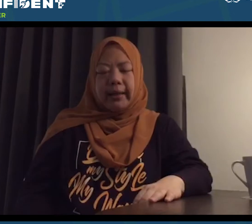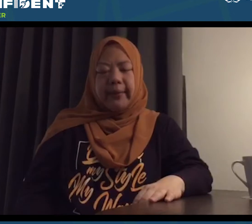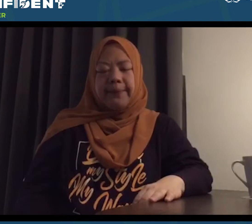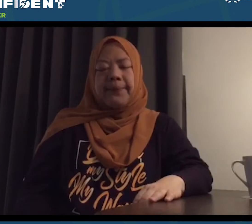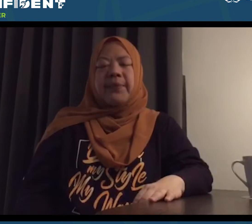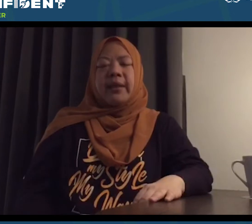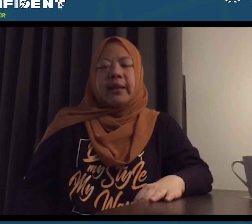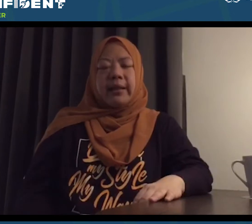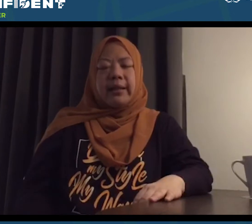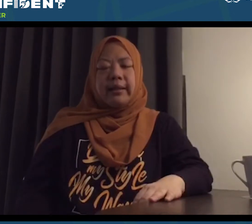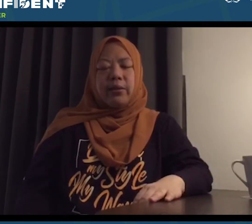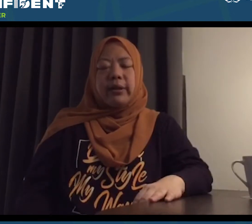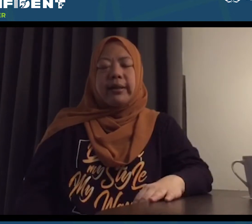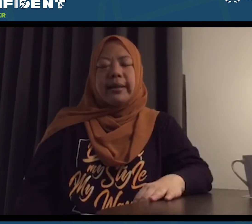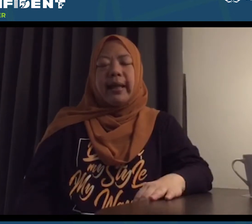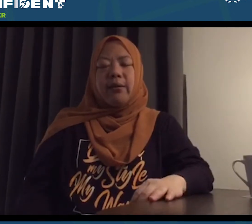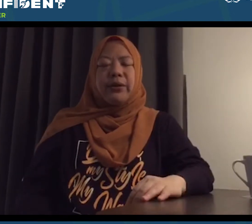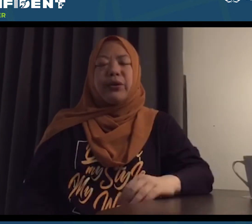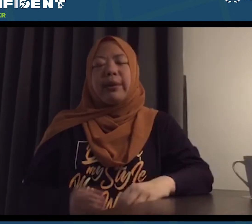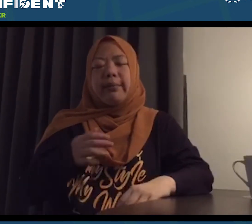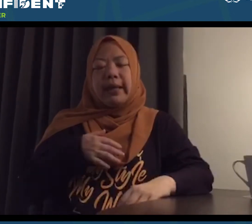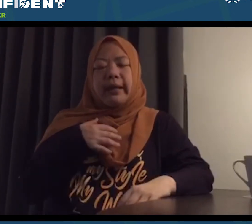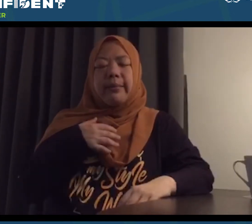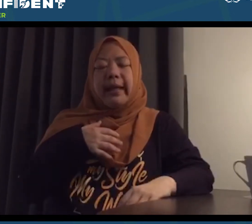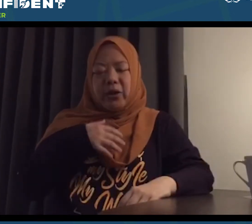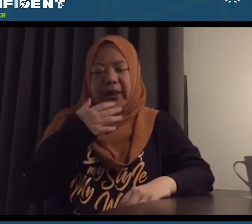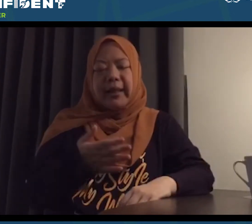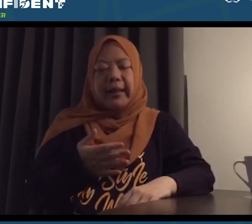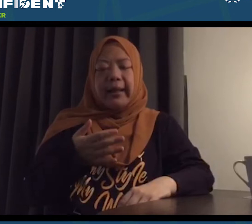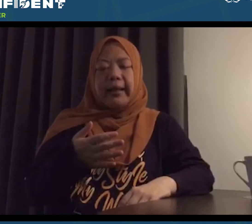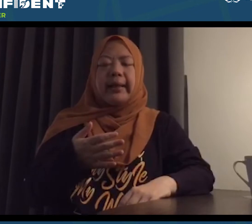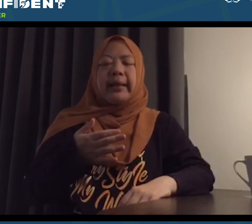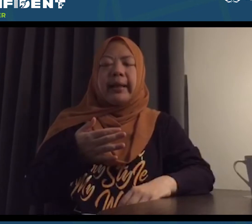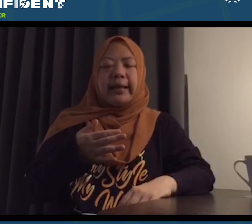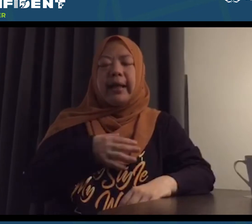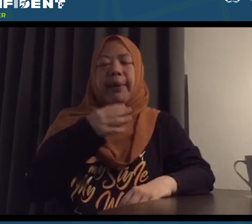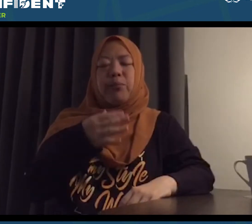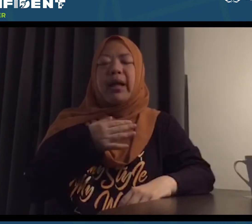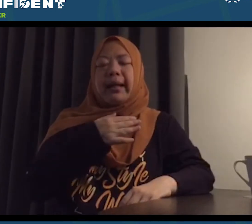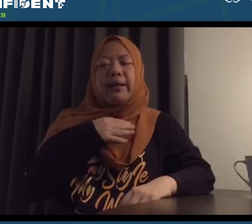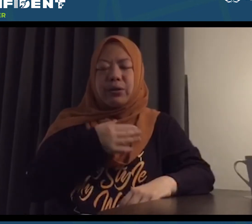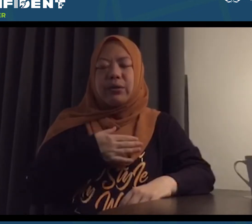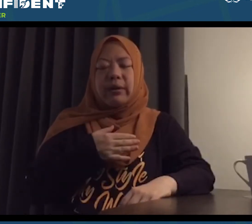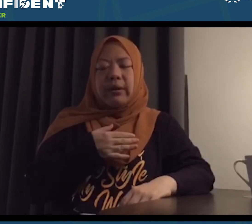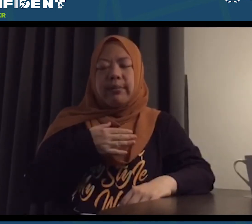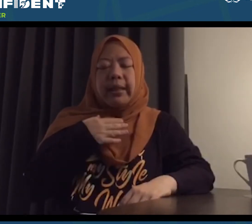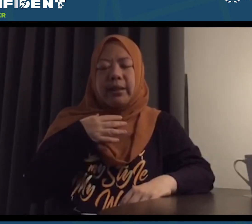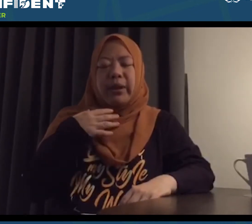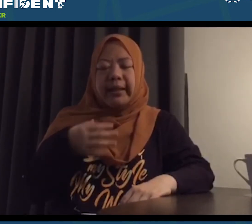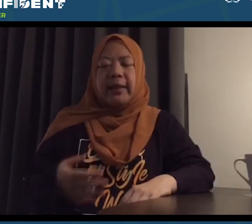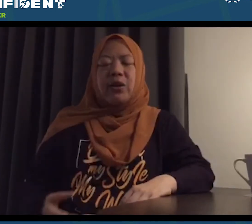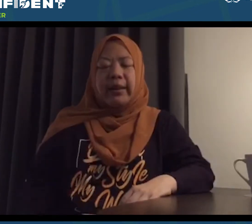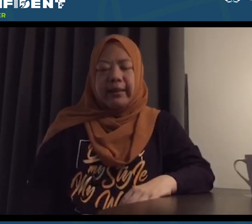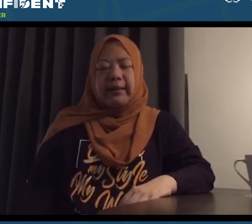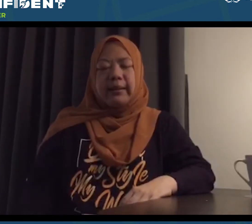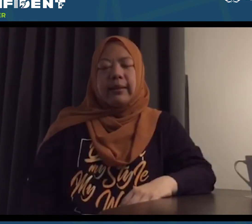Mitra Netra. Karena kondisi saya waktu itu benar-benar dari melihat total, hanya 8 bulan, langsung menjadi